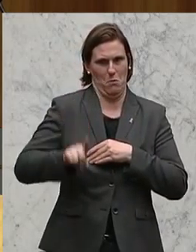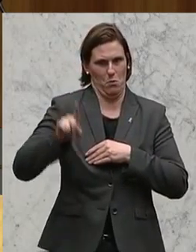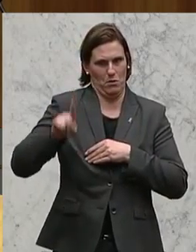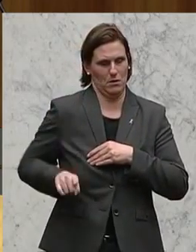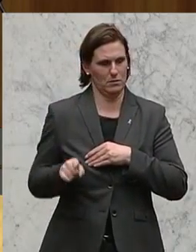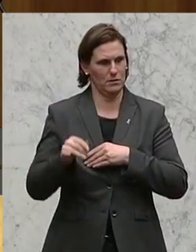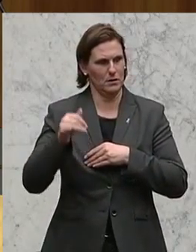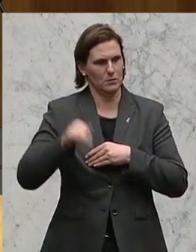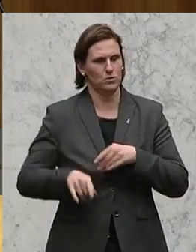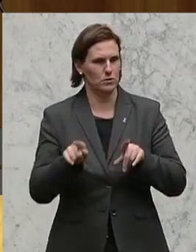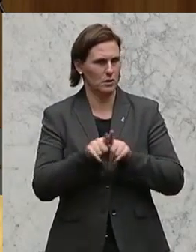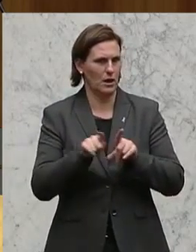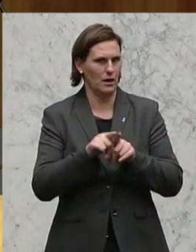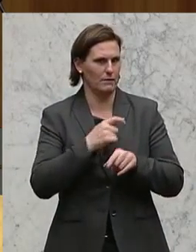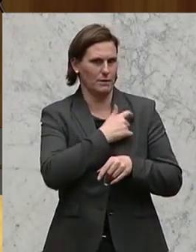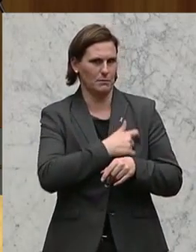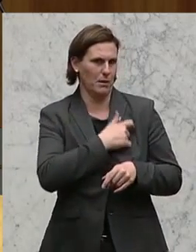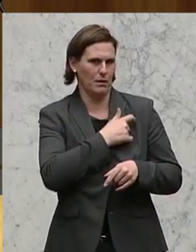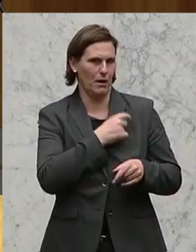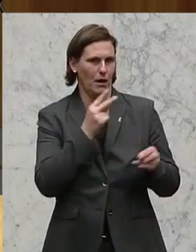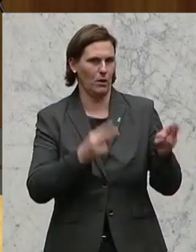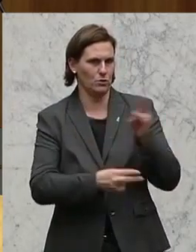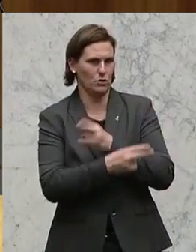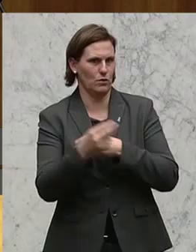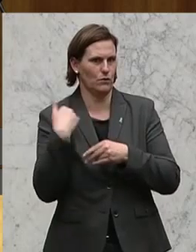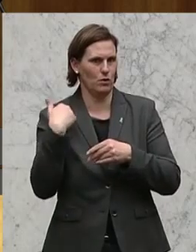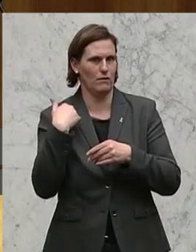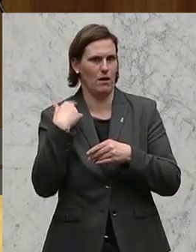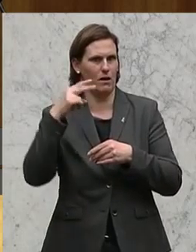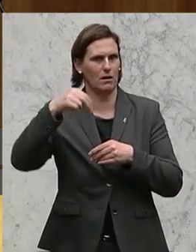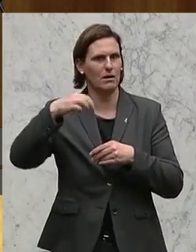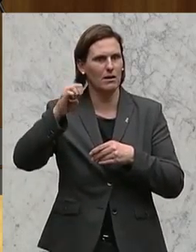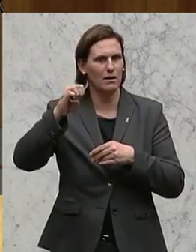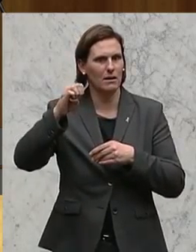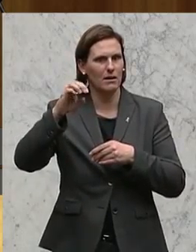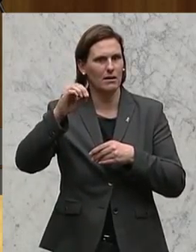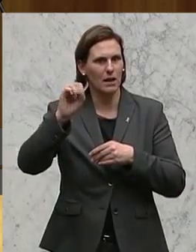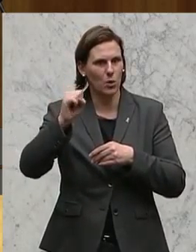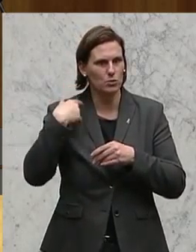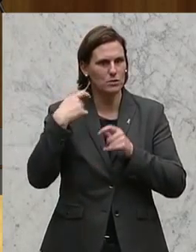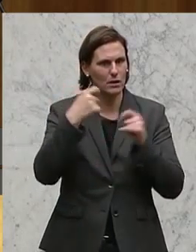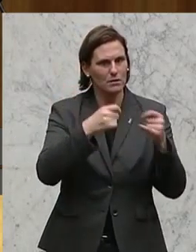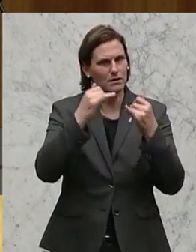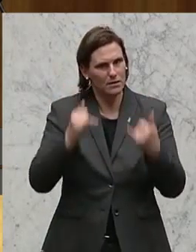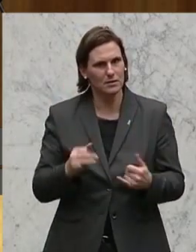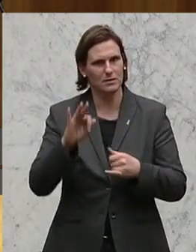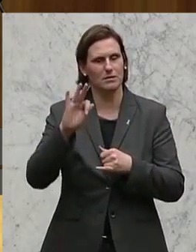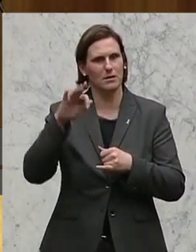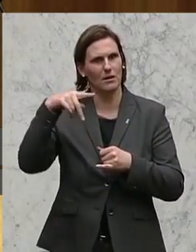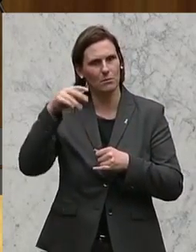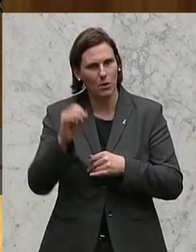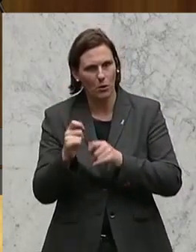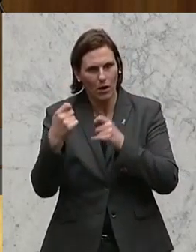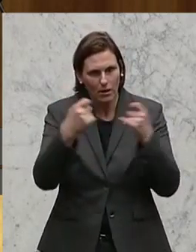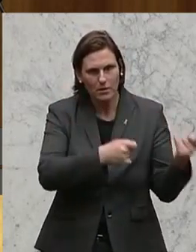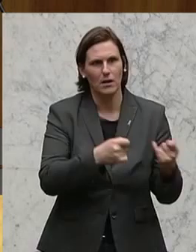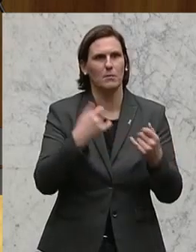Fraktionen austauschen. Damals war es von den NEOS beantragt, jetzt von der FPÖ. Und es ist grundsätzlich, und das halte ich eingangsfest, natürlich wichtig, sich über Verbesserungen,